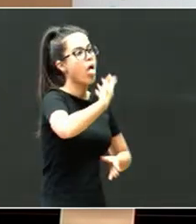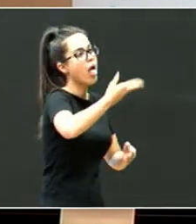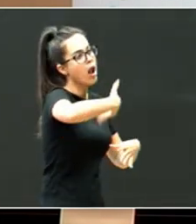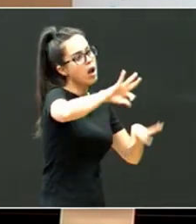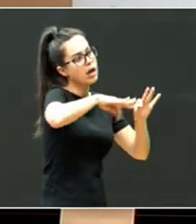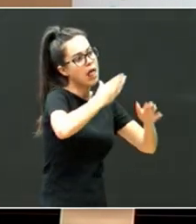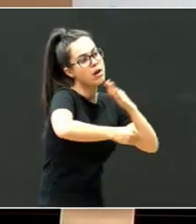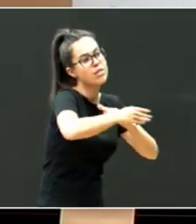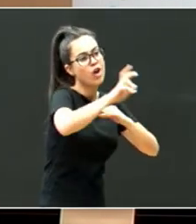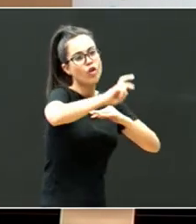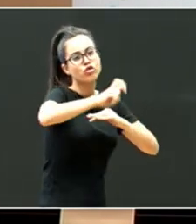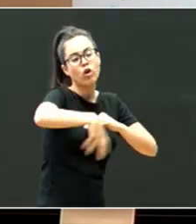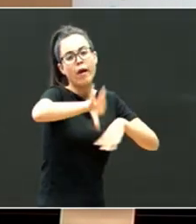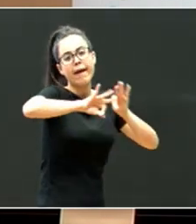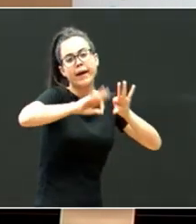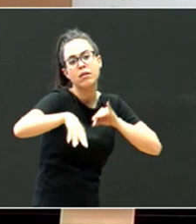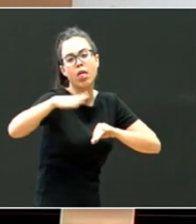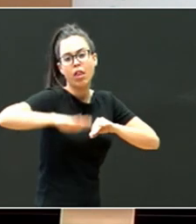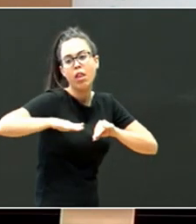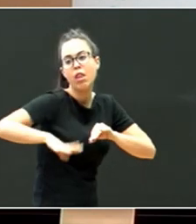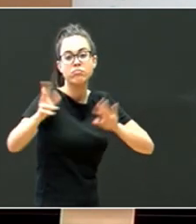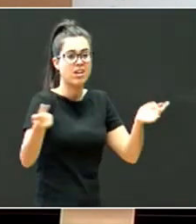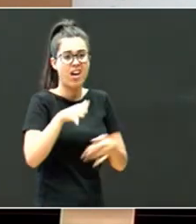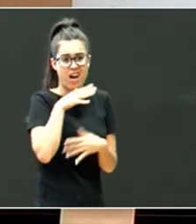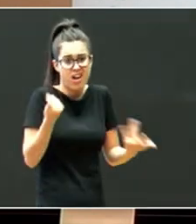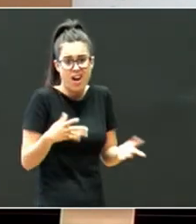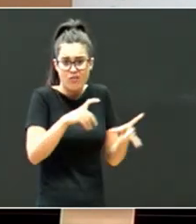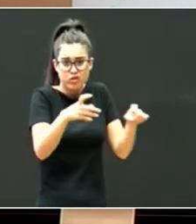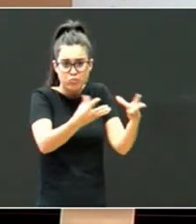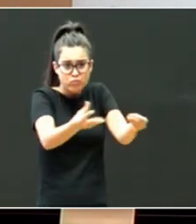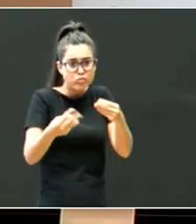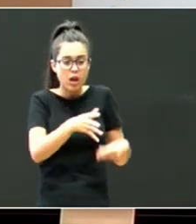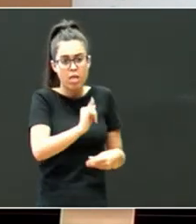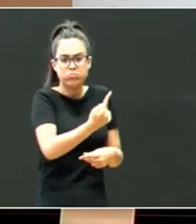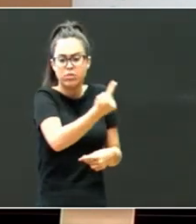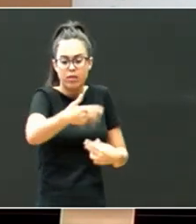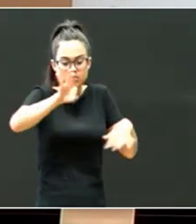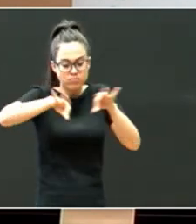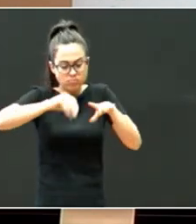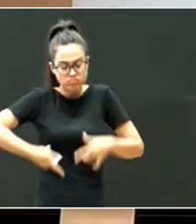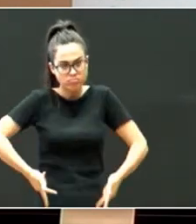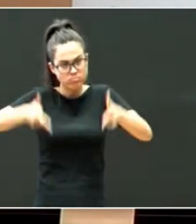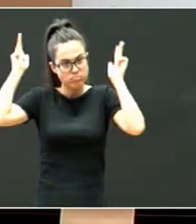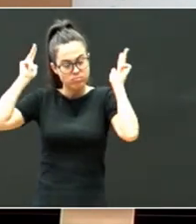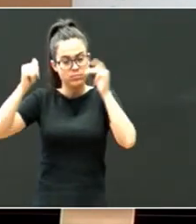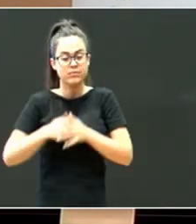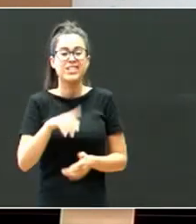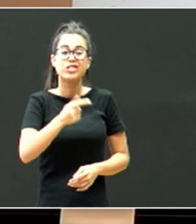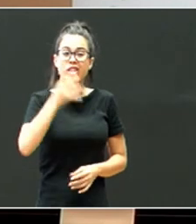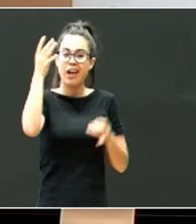daukatenak, gaur egun, argazki pila bat daukogu, bueno, ba horrelako aldaketa, baita ere, jardueretan,